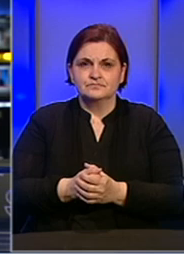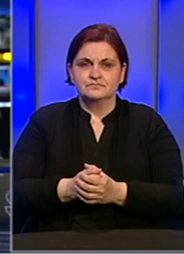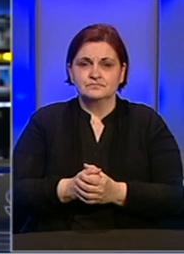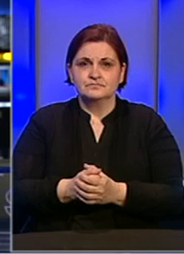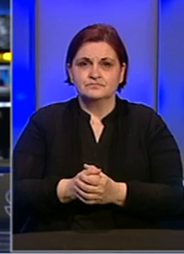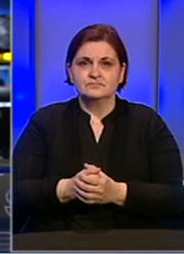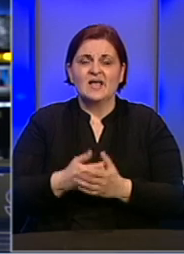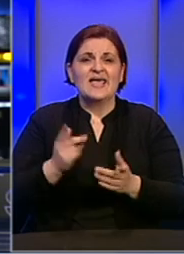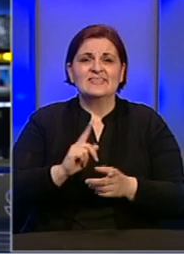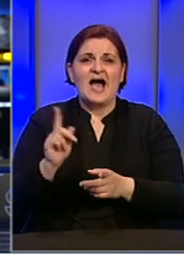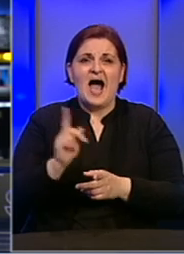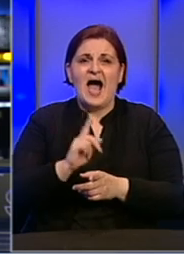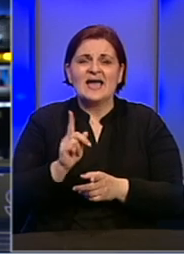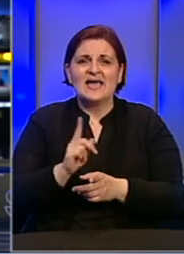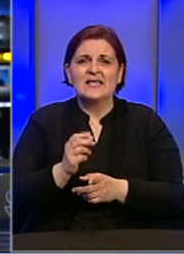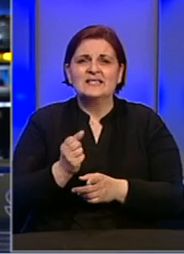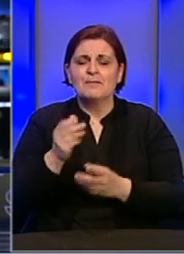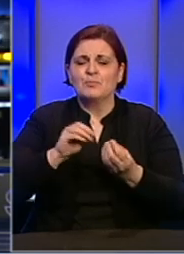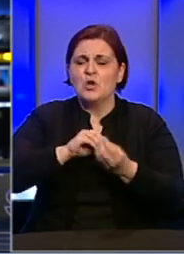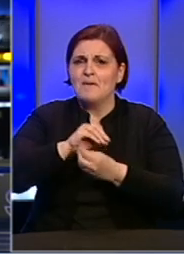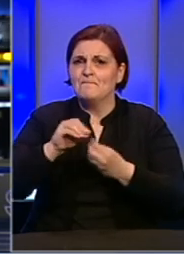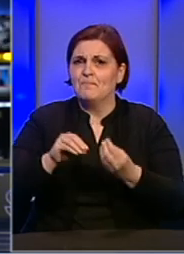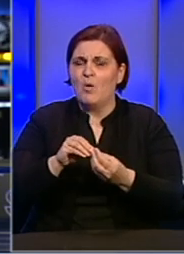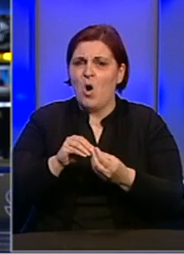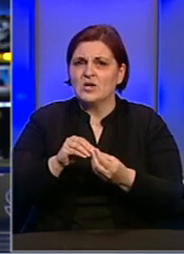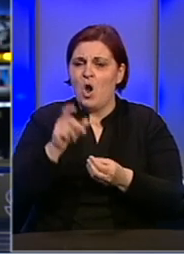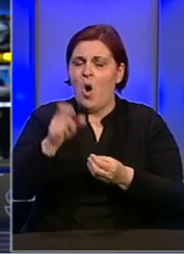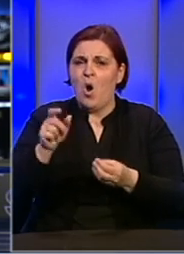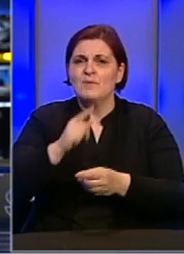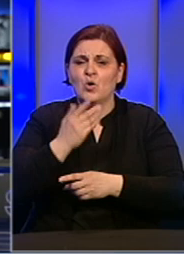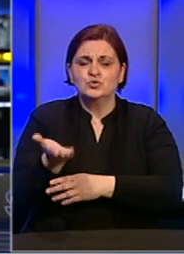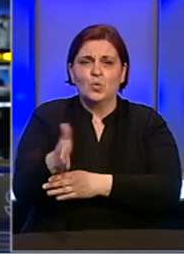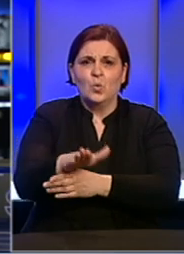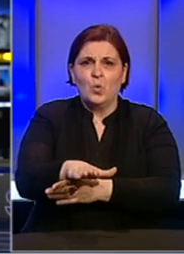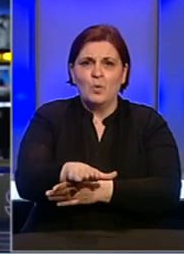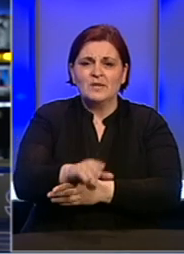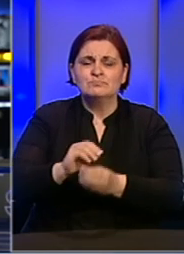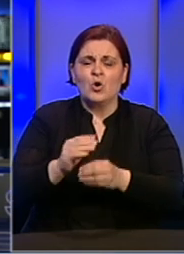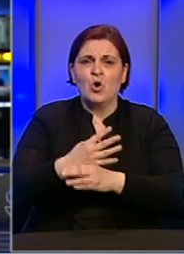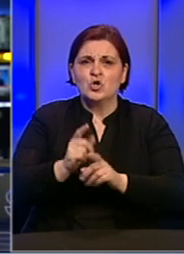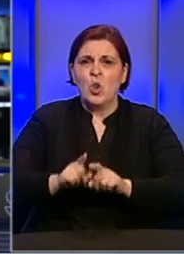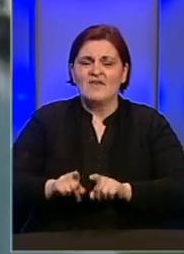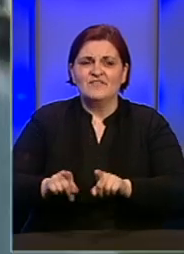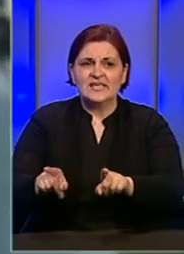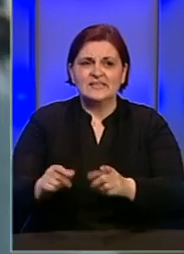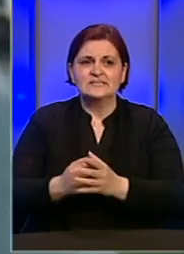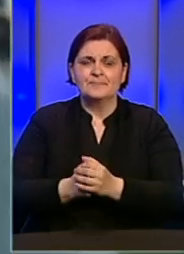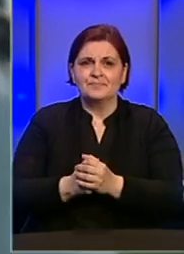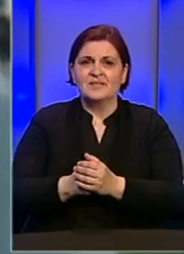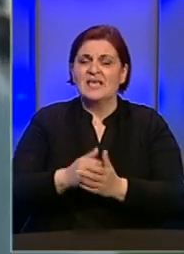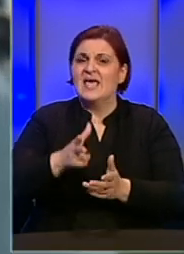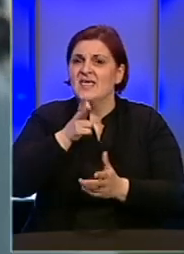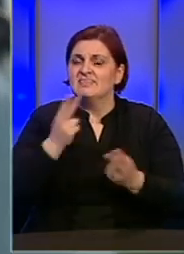Tako je, nije tajna da su brojne porodice osoba koje su preminule od posljedica virusa COVID-19